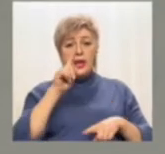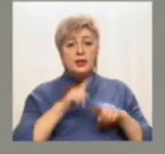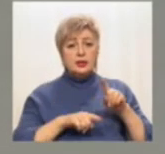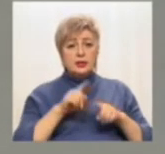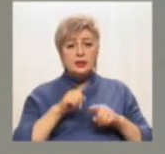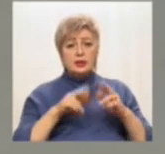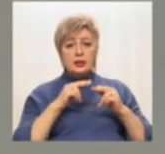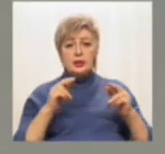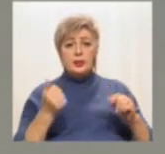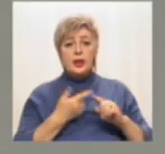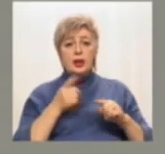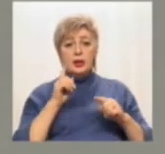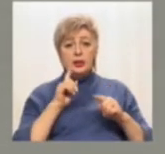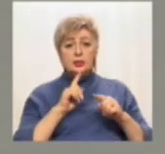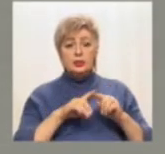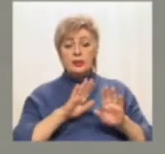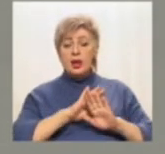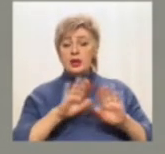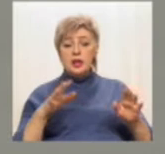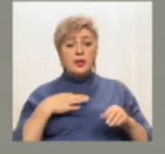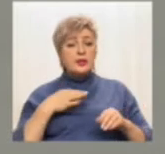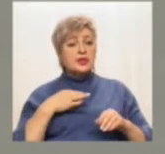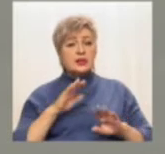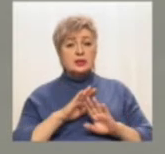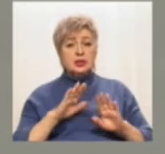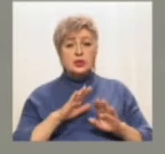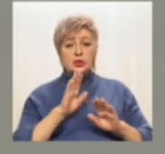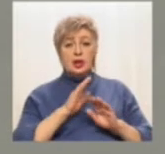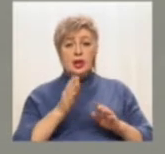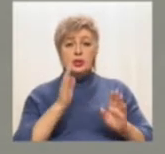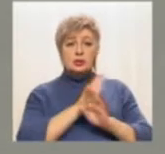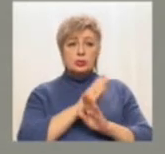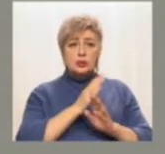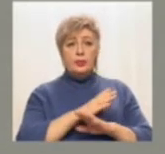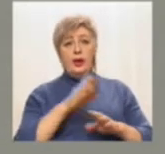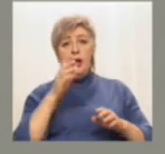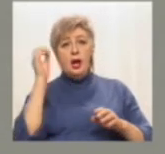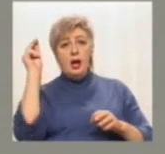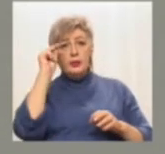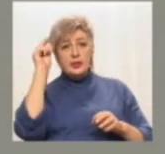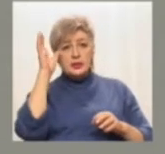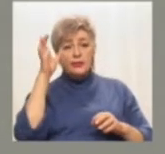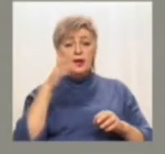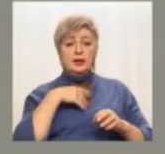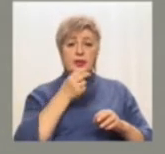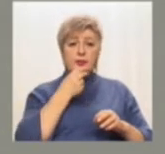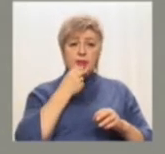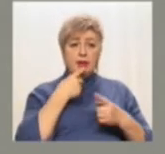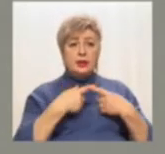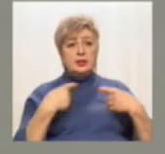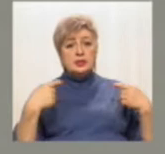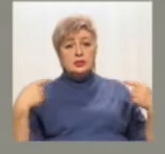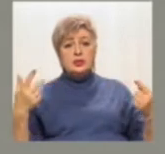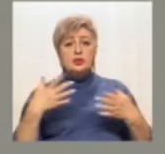котрим не безразлична судьба і образовання, і питання, і різних общешкільних